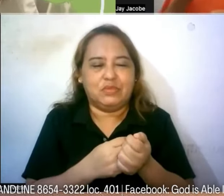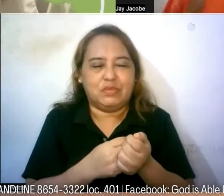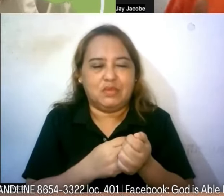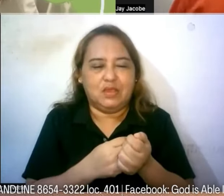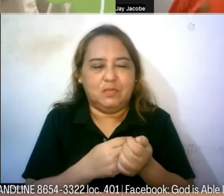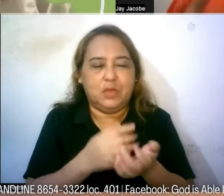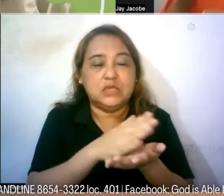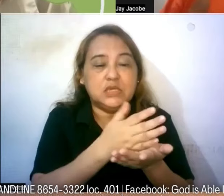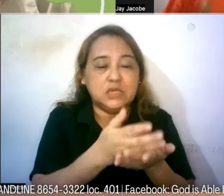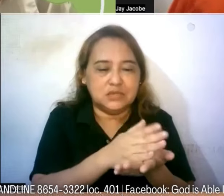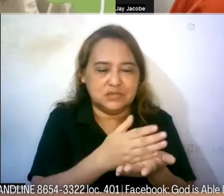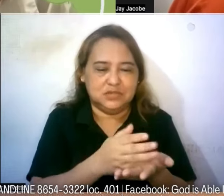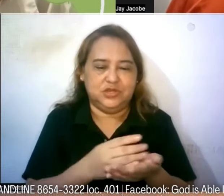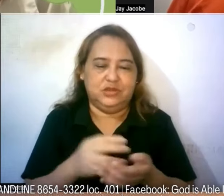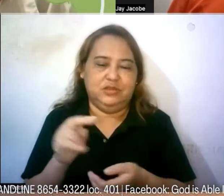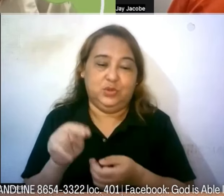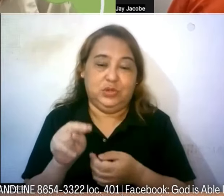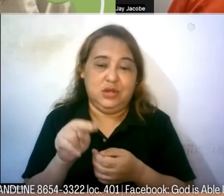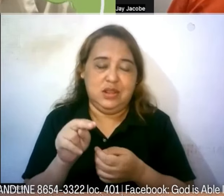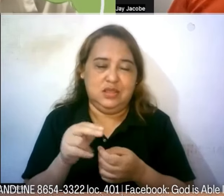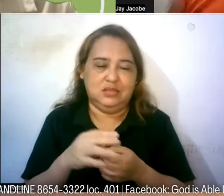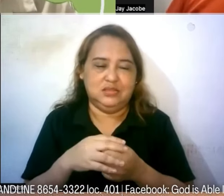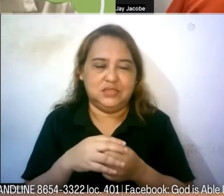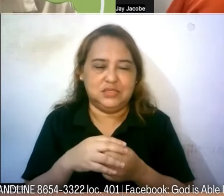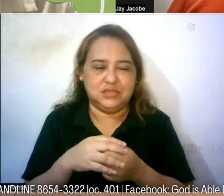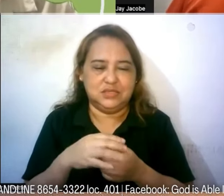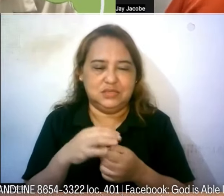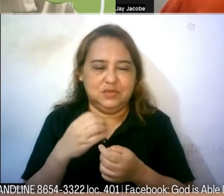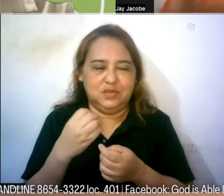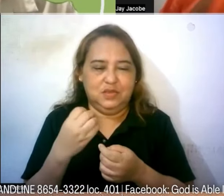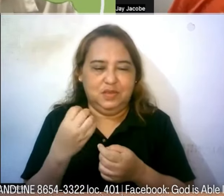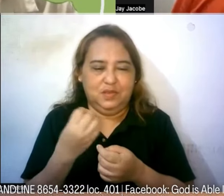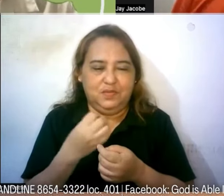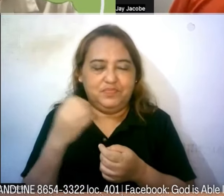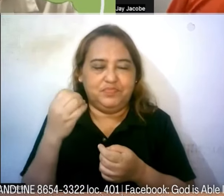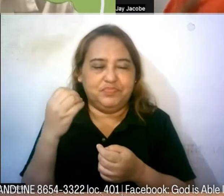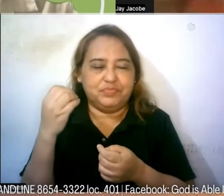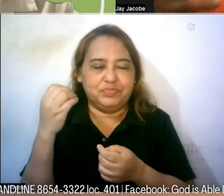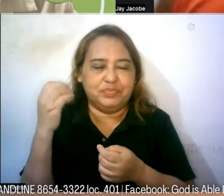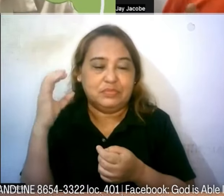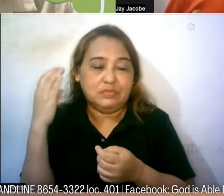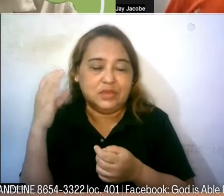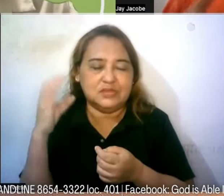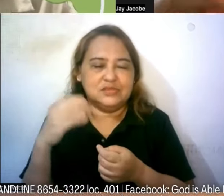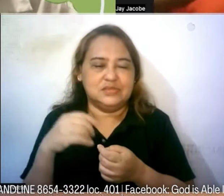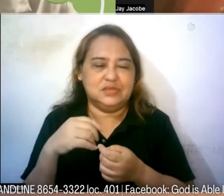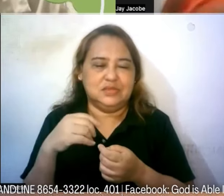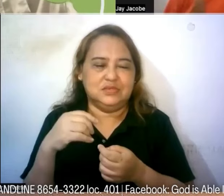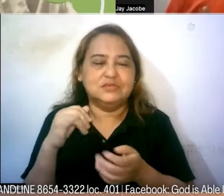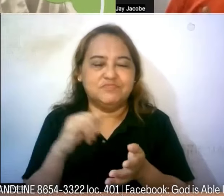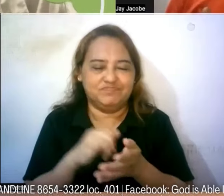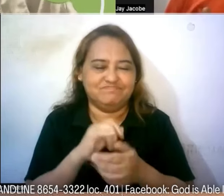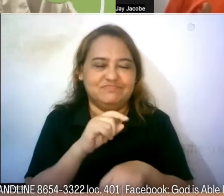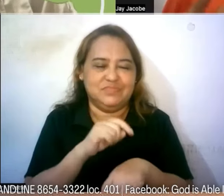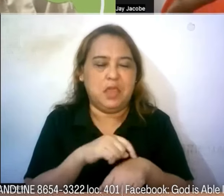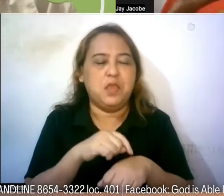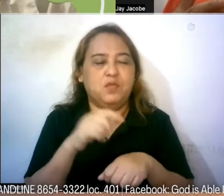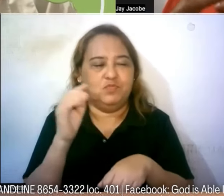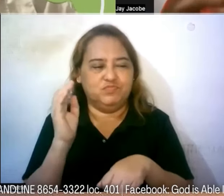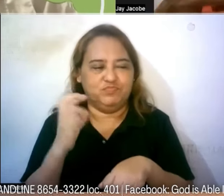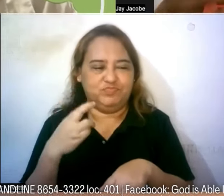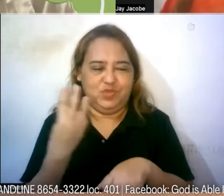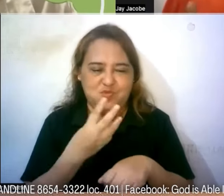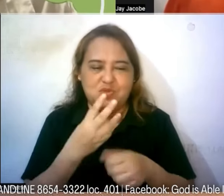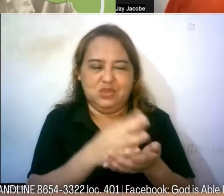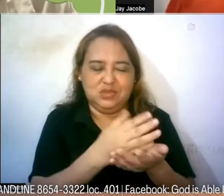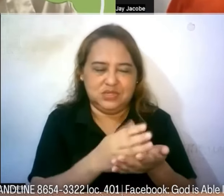may i-share po muna ang needs ng aming pinsan and someday sa pagbabalik po namin and that's the time we will share the gospel nakita na po